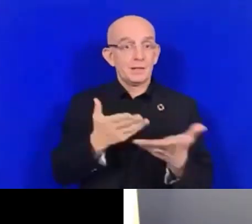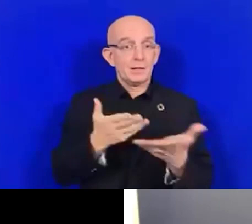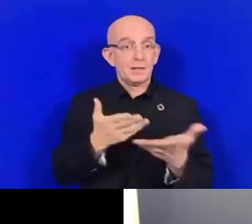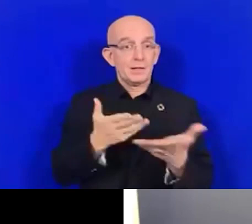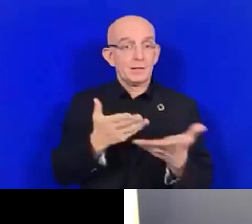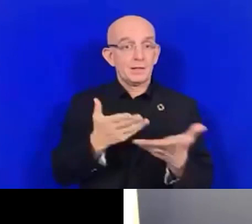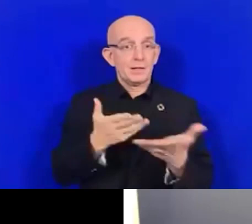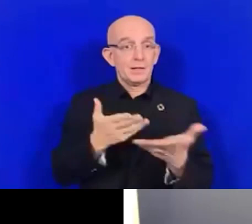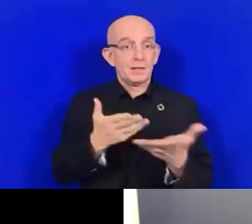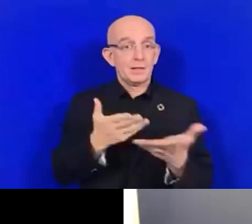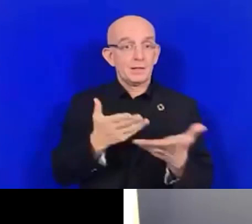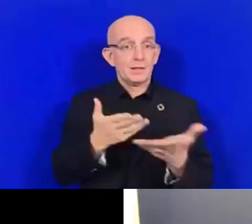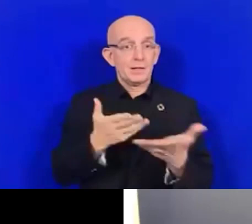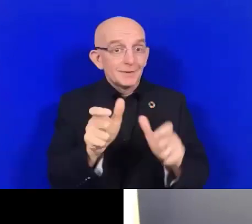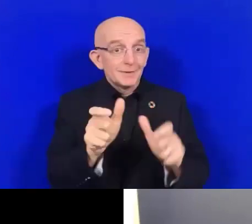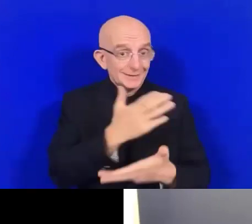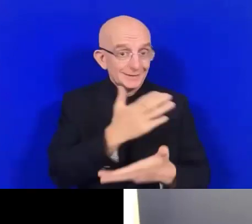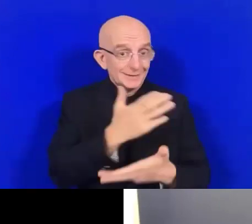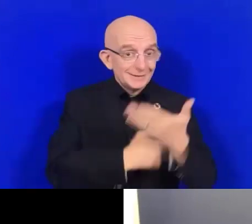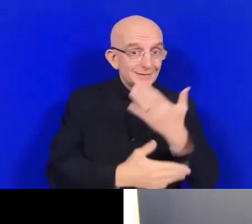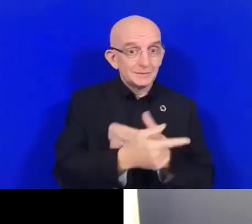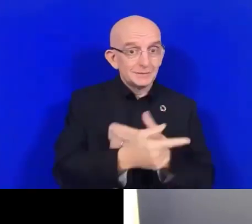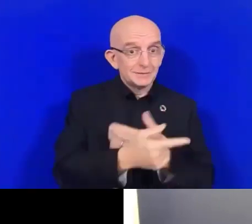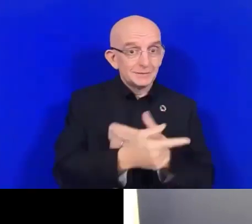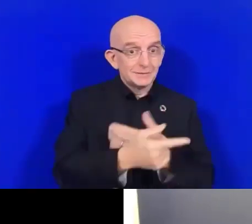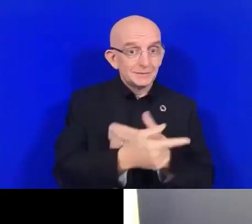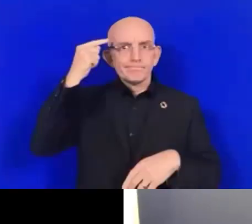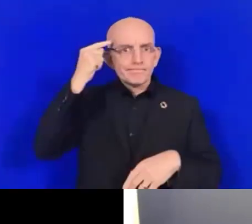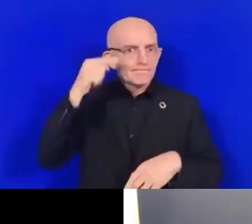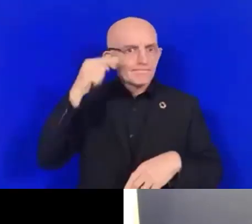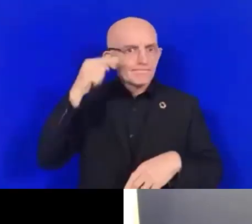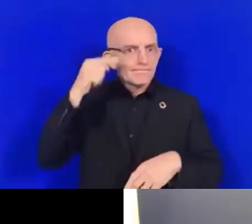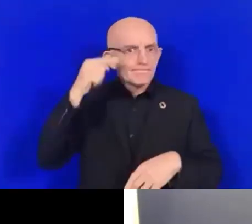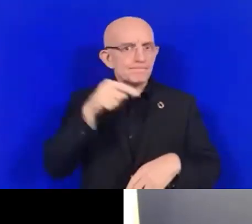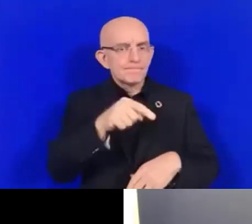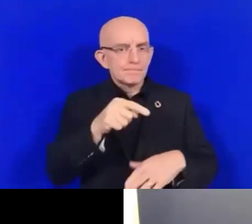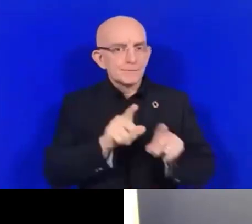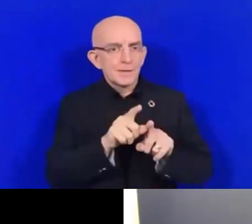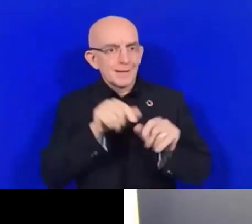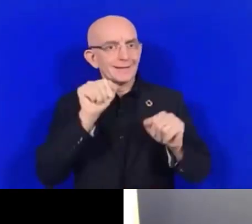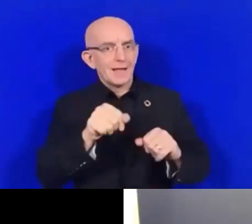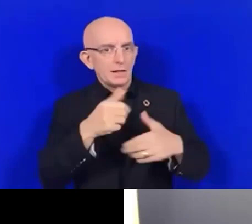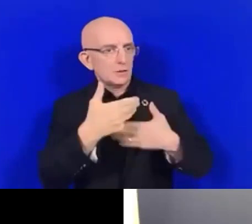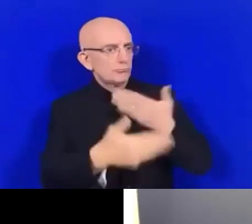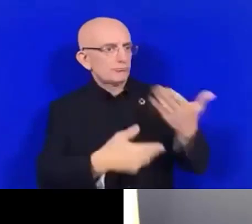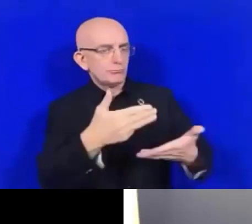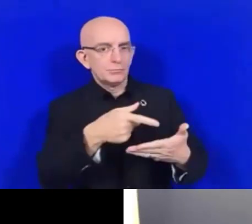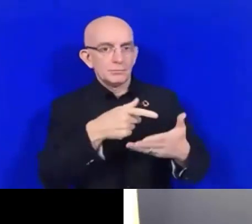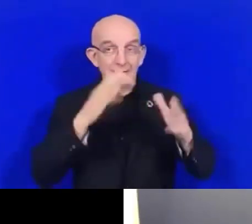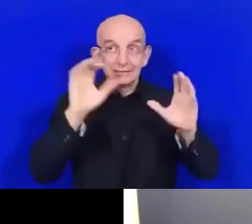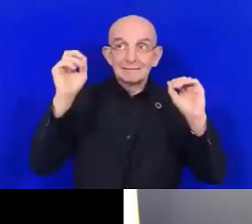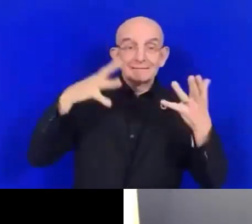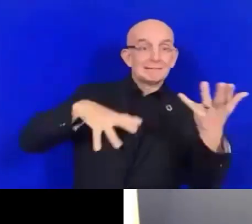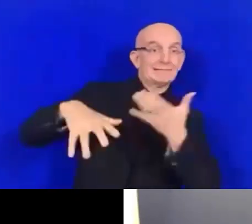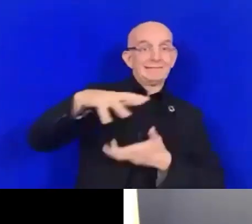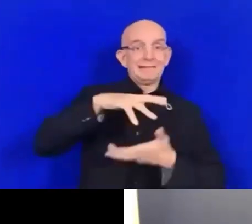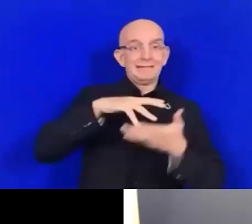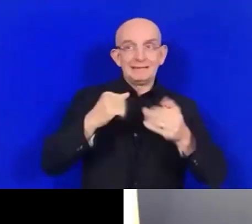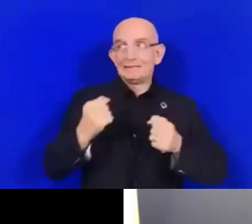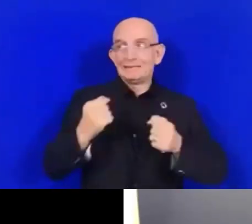qui minent encore nos activités et qui peuvent être ressenties en situation de crise.